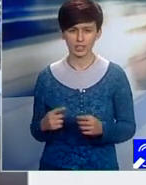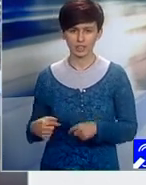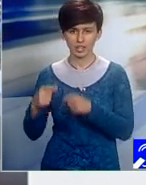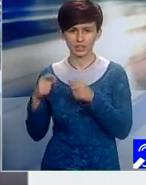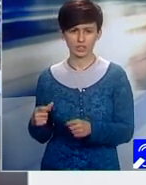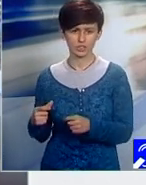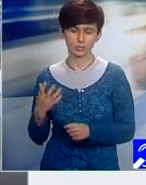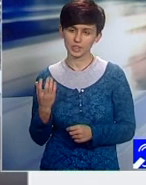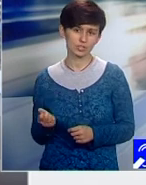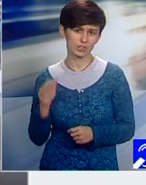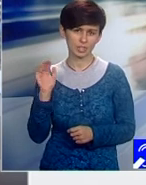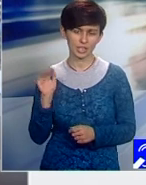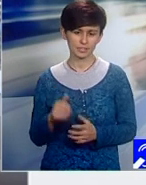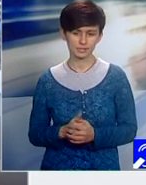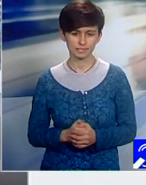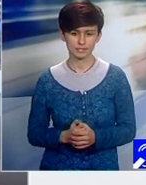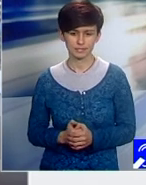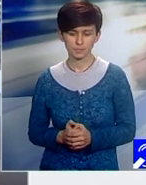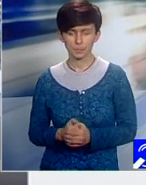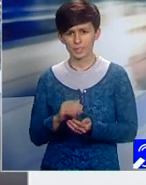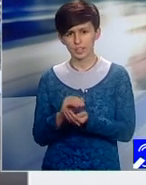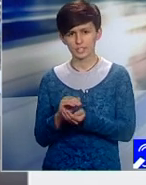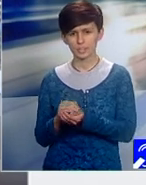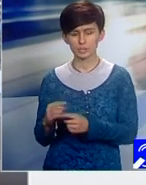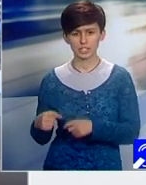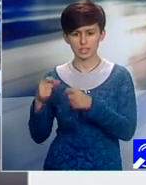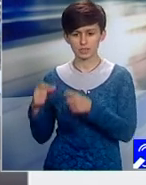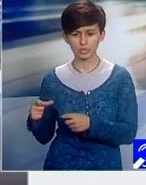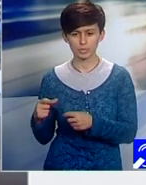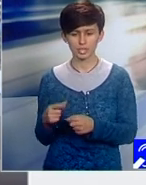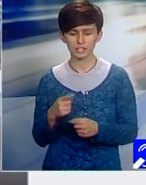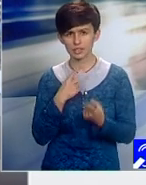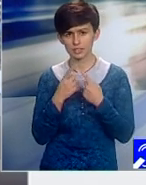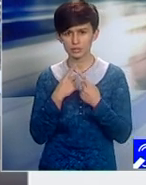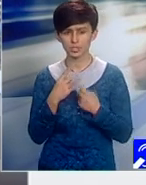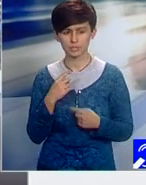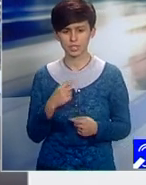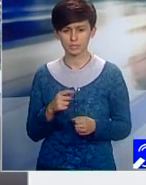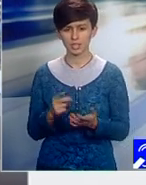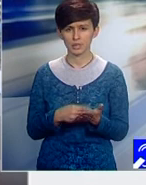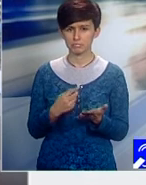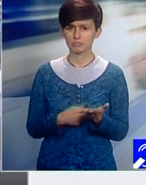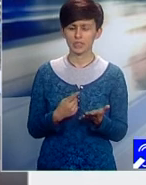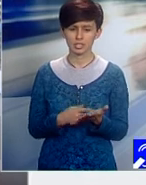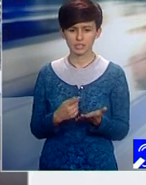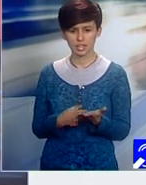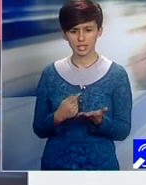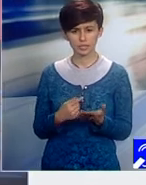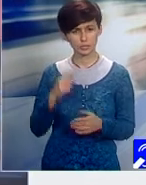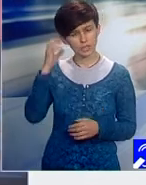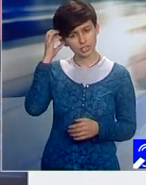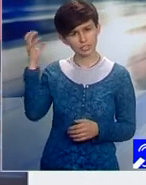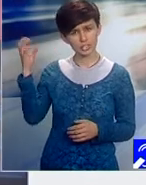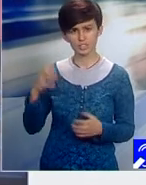domeniile ca și în prima etapă? Exact. Deci discutăm de științe, literatură universală, literatură română,